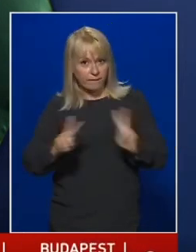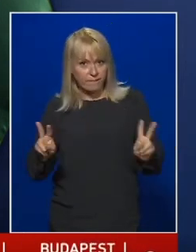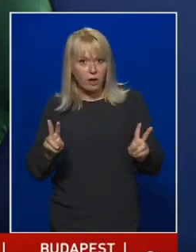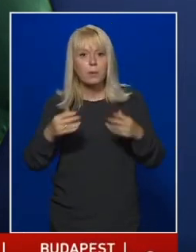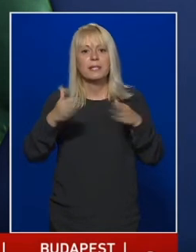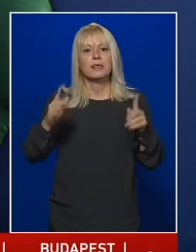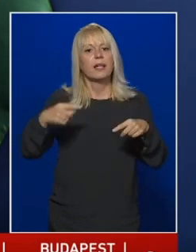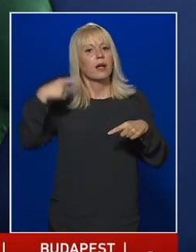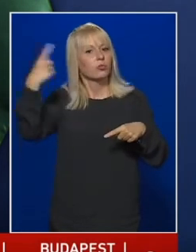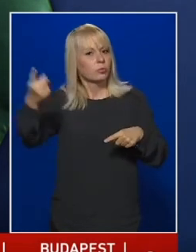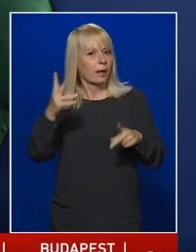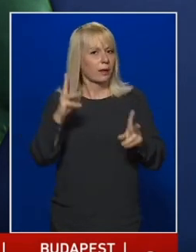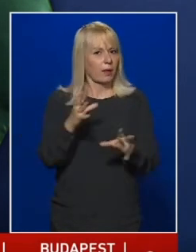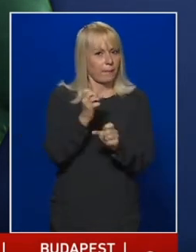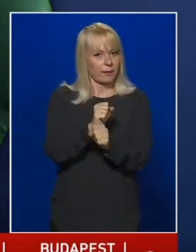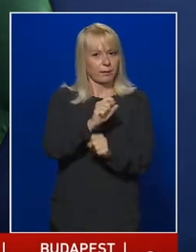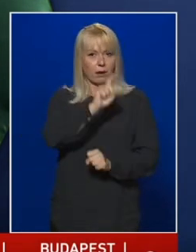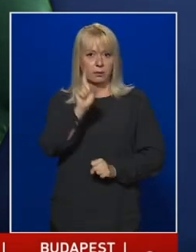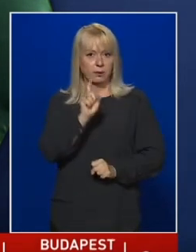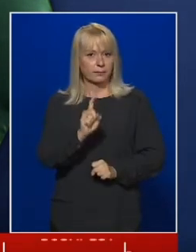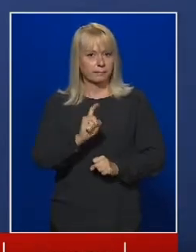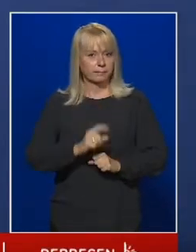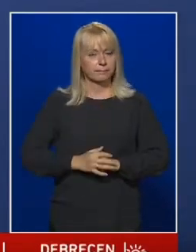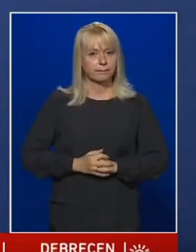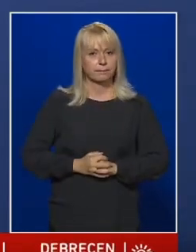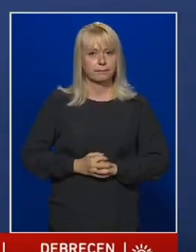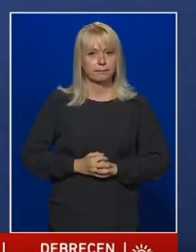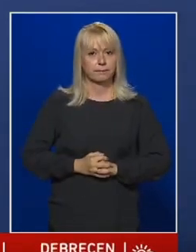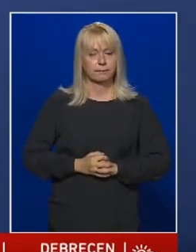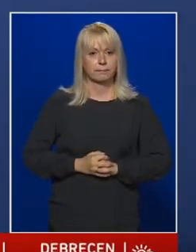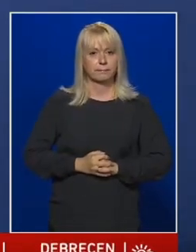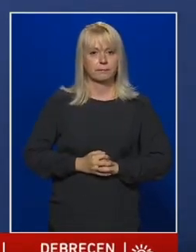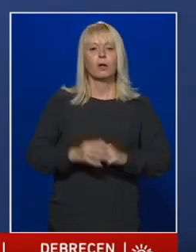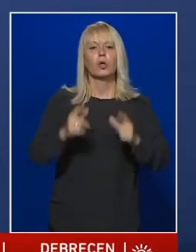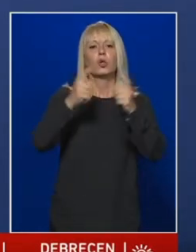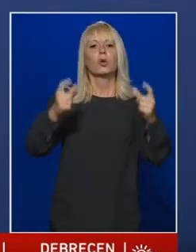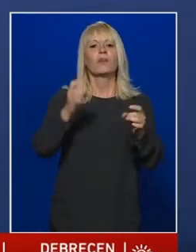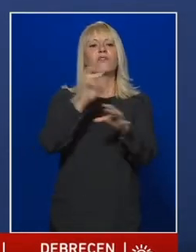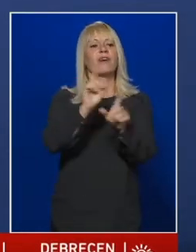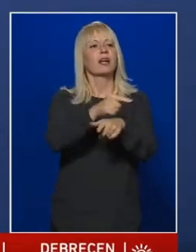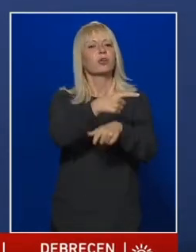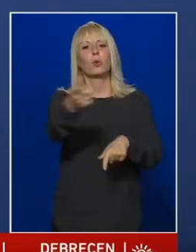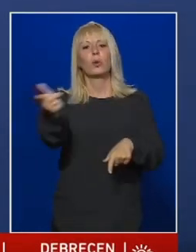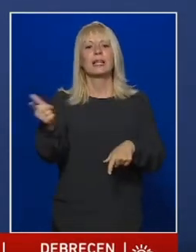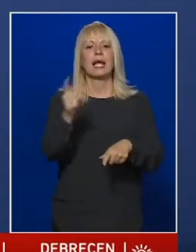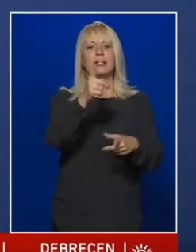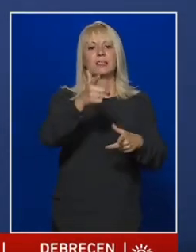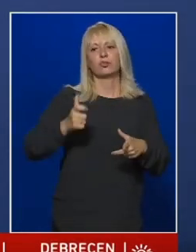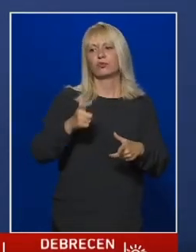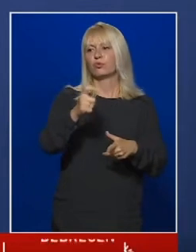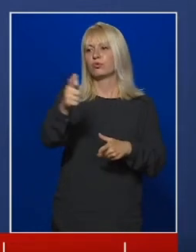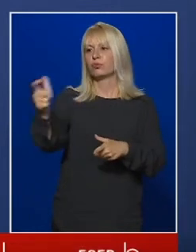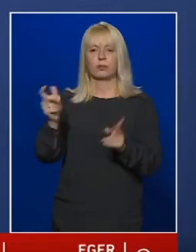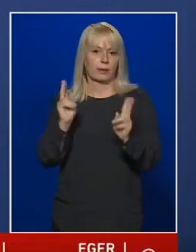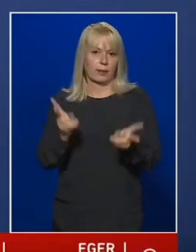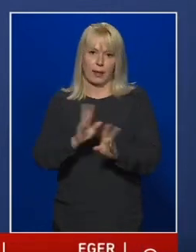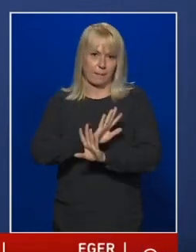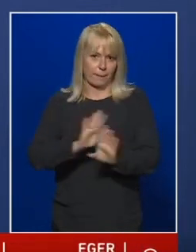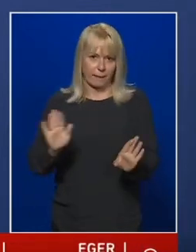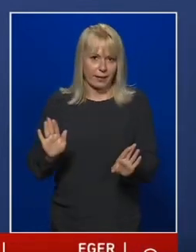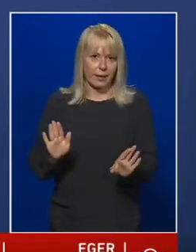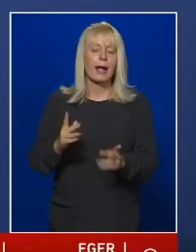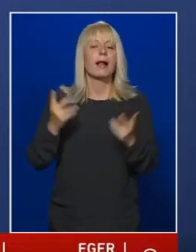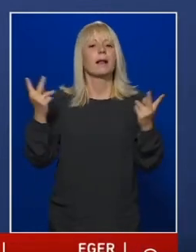nyitás után is be kell tartani? A könyveket nem kell fertőtleníteni, tehát